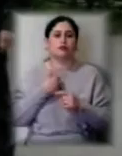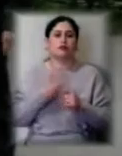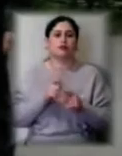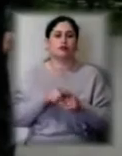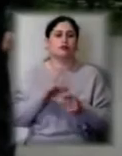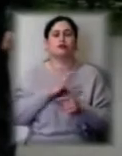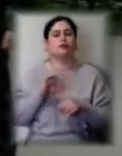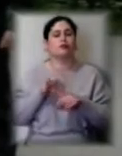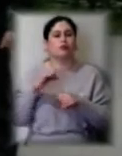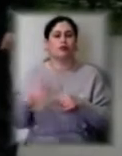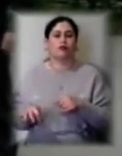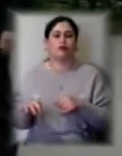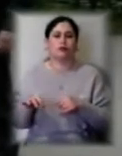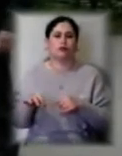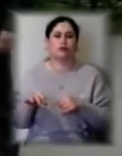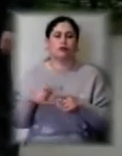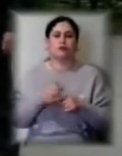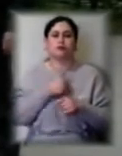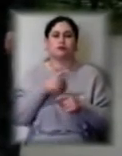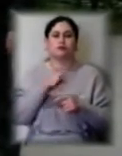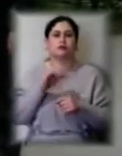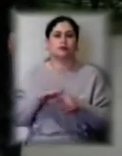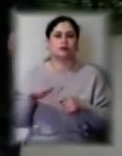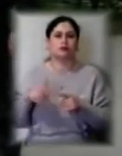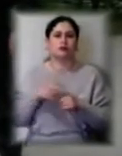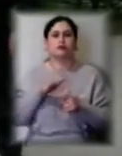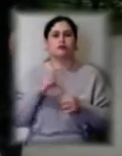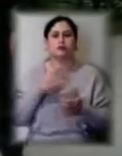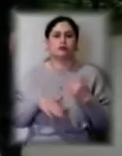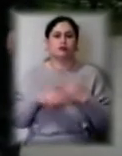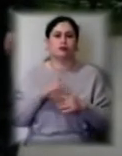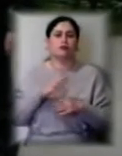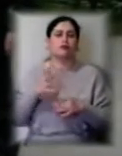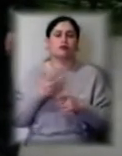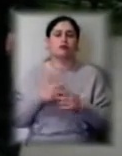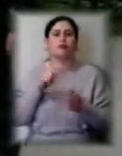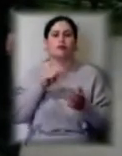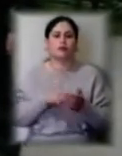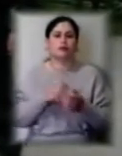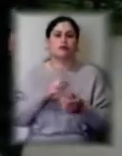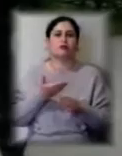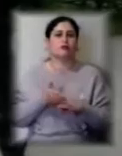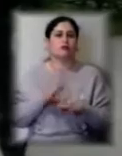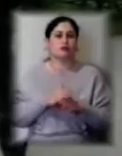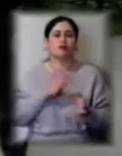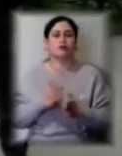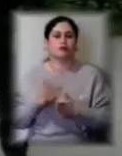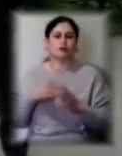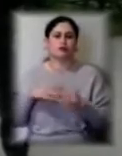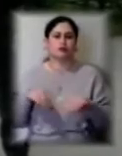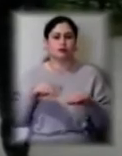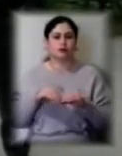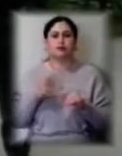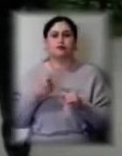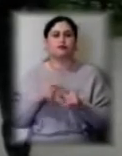саме за дітей, дітей з інвалідністю, дітей, які отрапили в складні життєві обставини. І саме